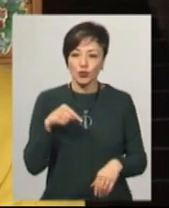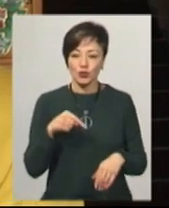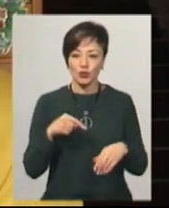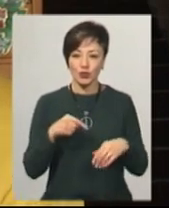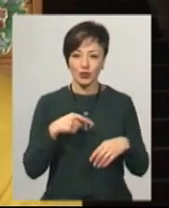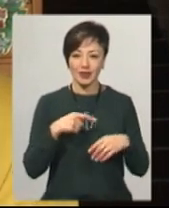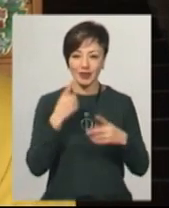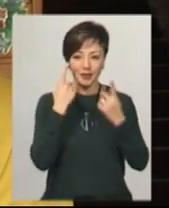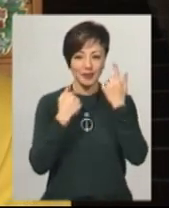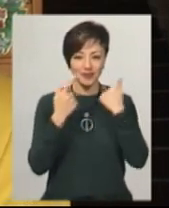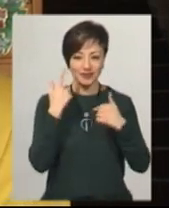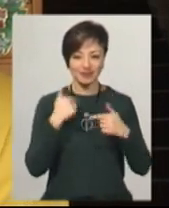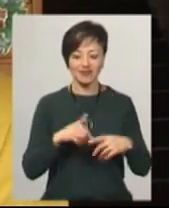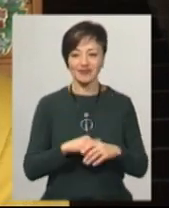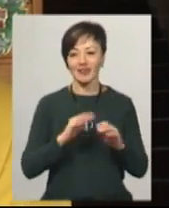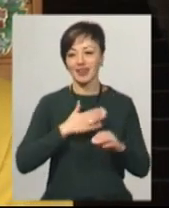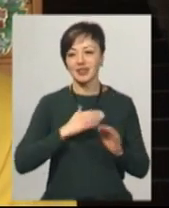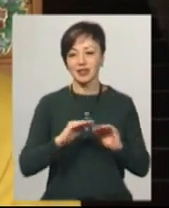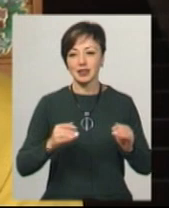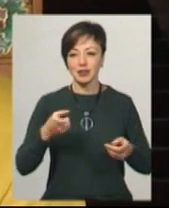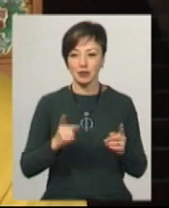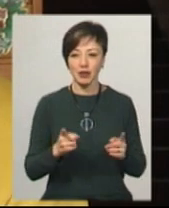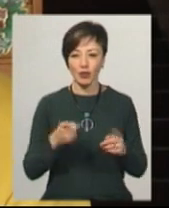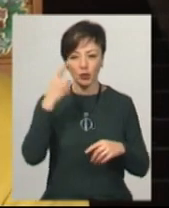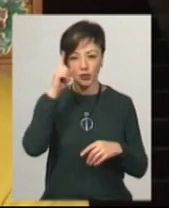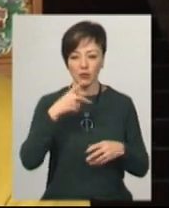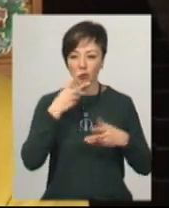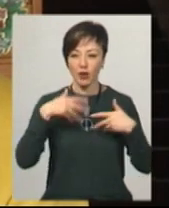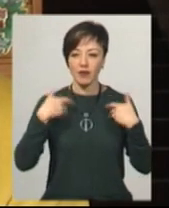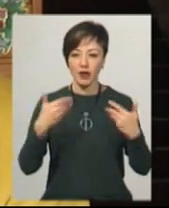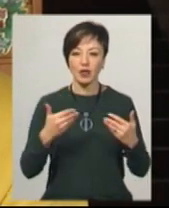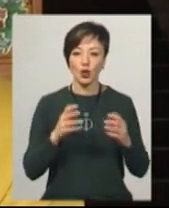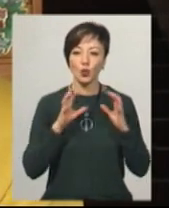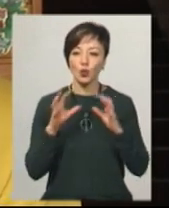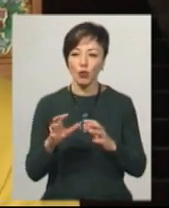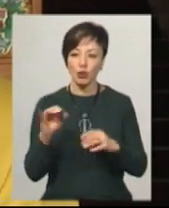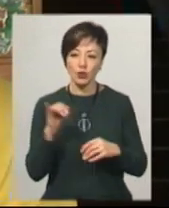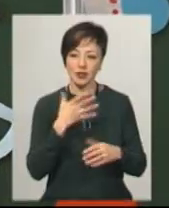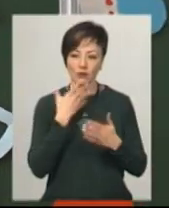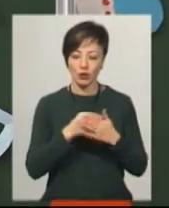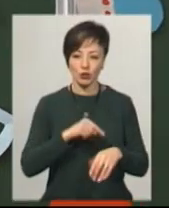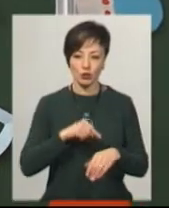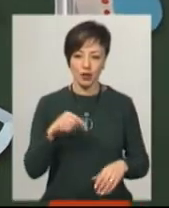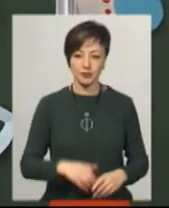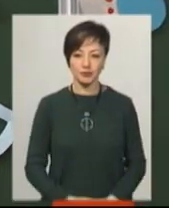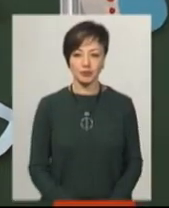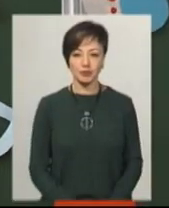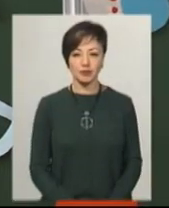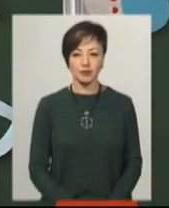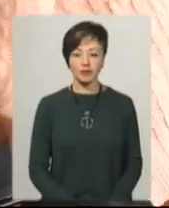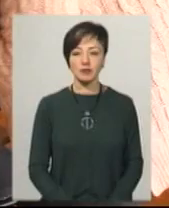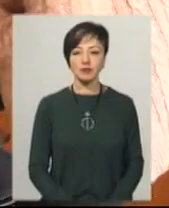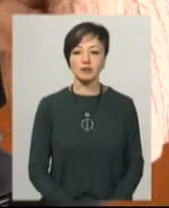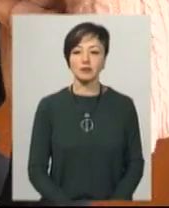їх довело до сліз. Тому що наші діти, вони насправді вміють проявляти цю турботу і виявляти свої почуття». Анастасія Збродова, Дем'ян